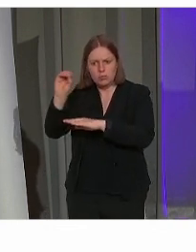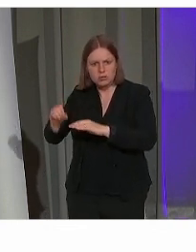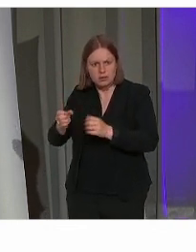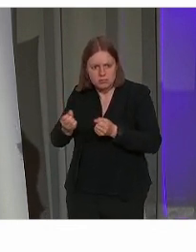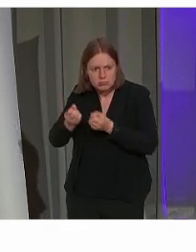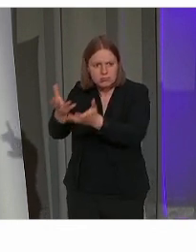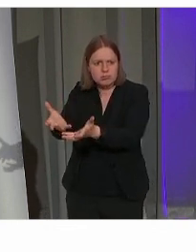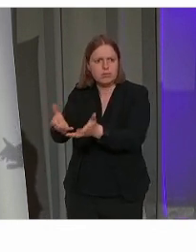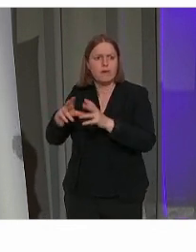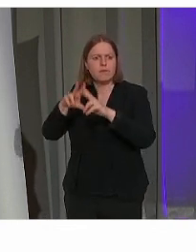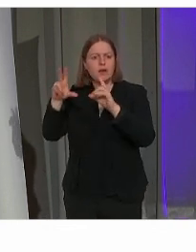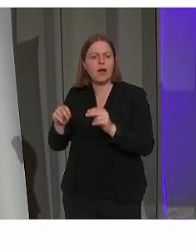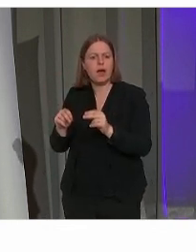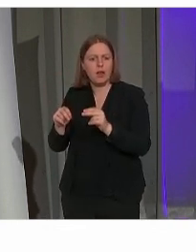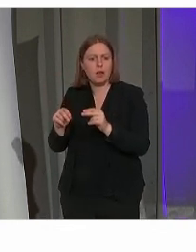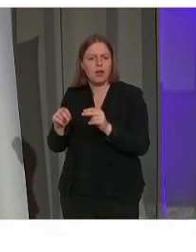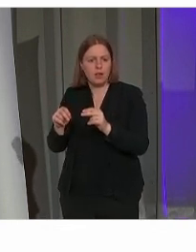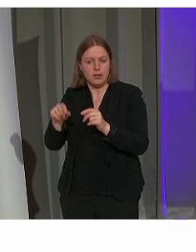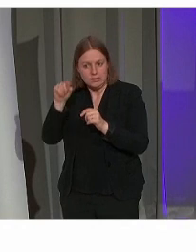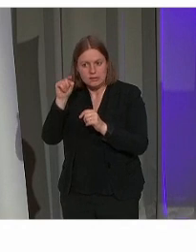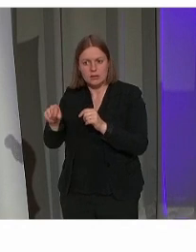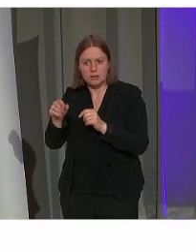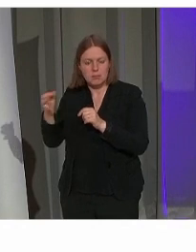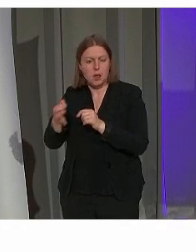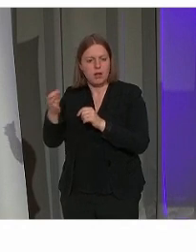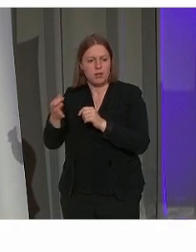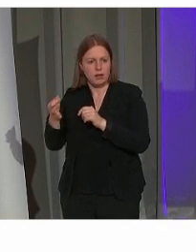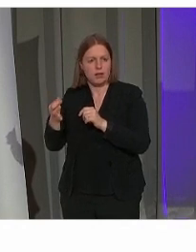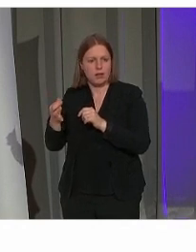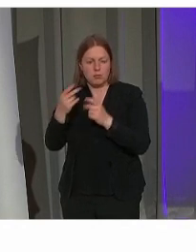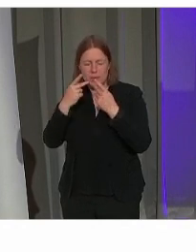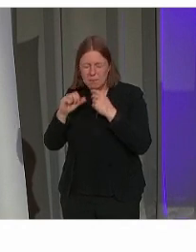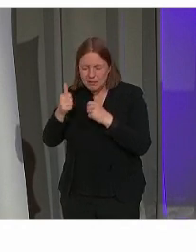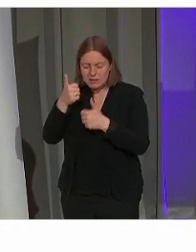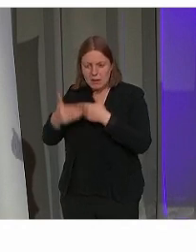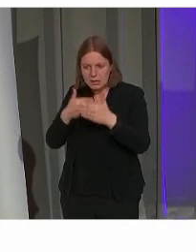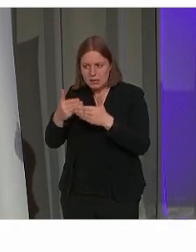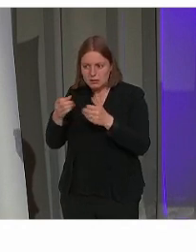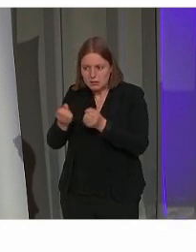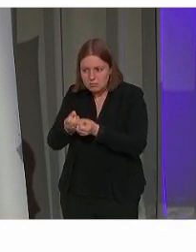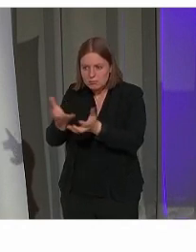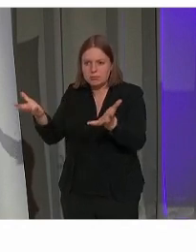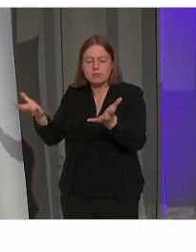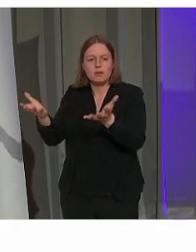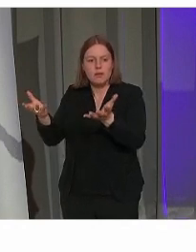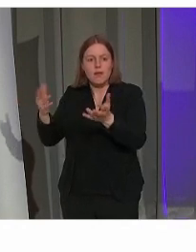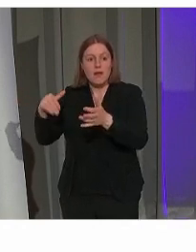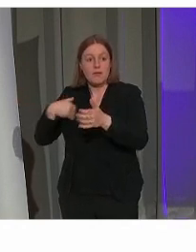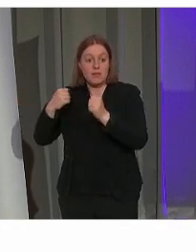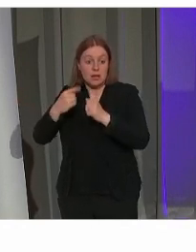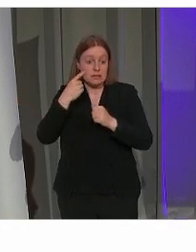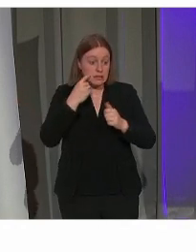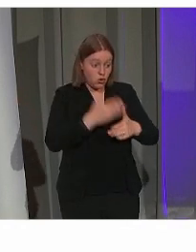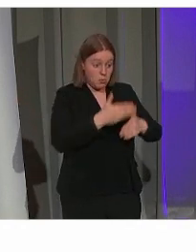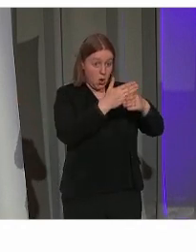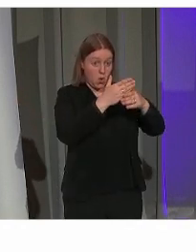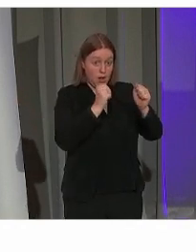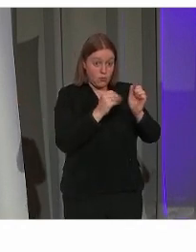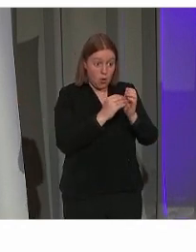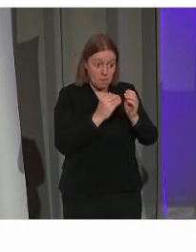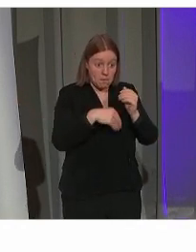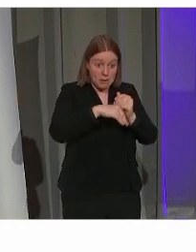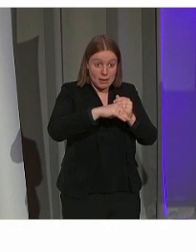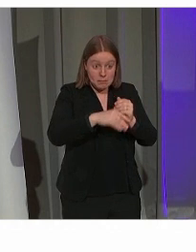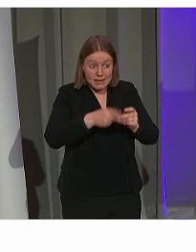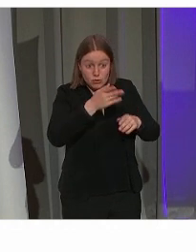verhaal van de plek, om dat niet voor honderd procent te ontsluiten op de best mogelijke manier. En dan kun je nog kijken hoe verder je toegankelijkheid kunt krijgen,